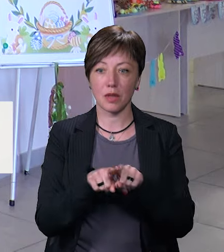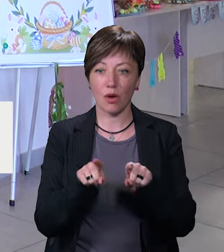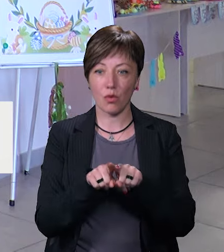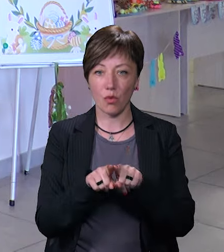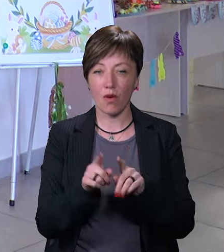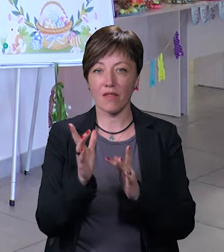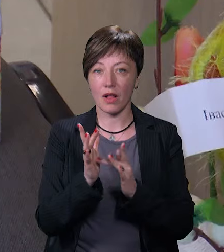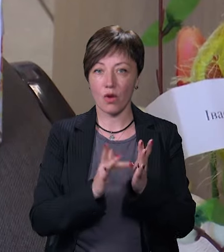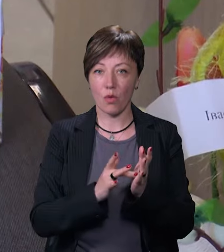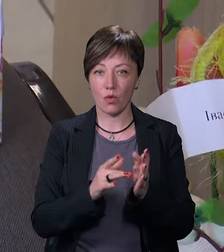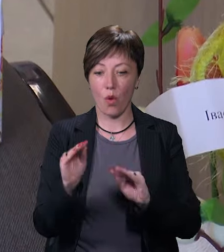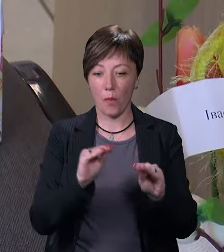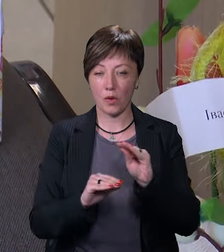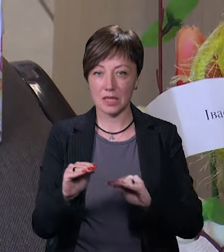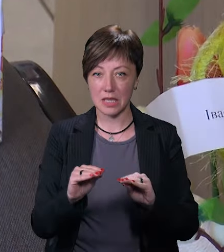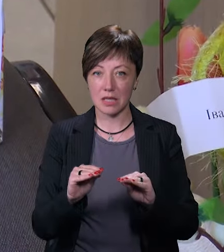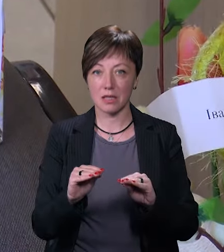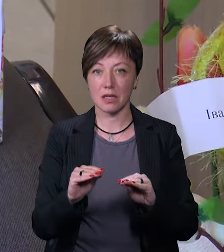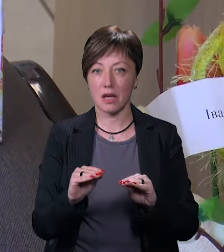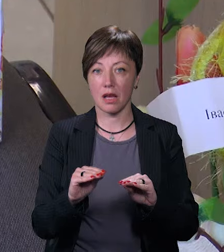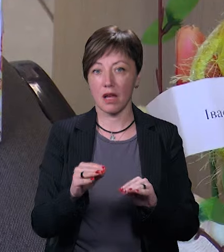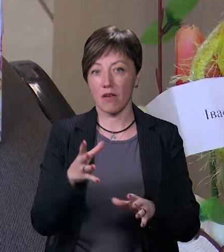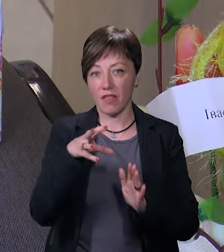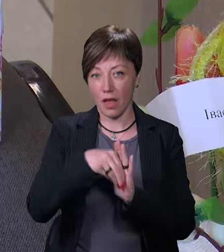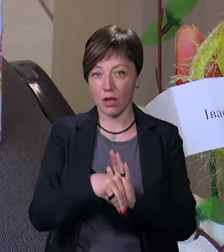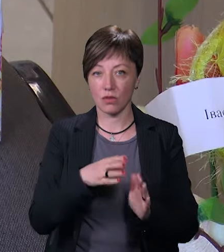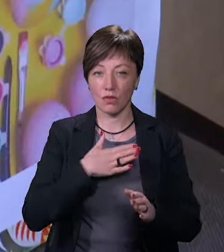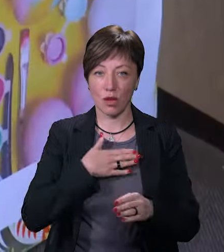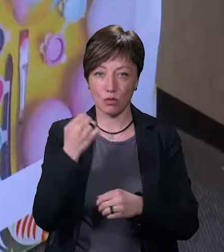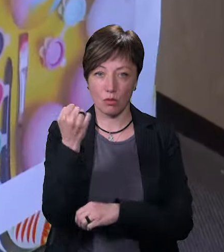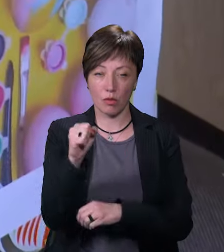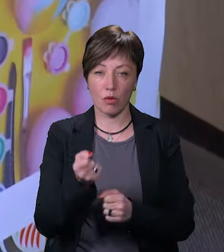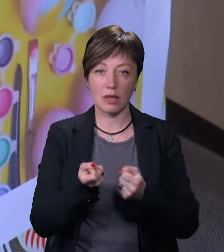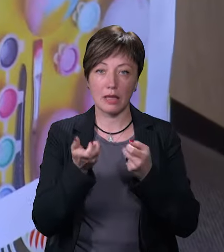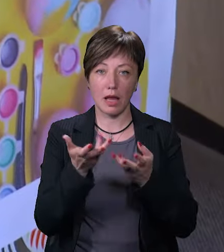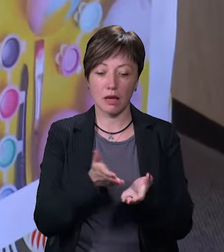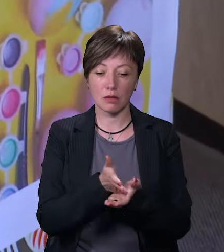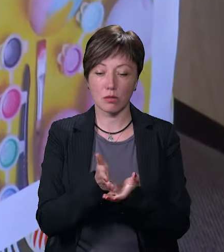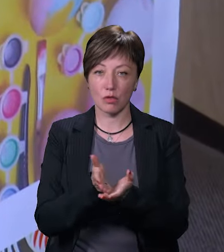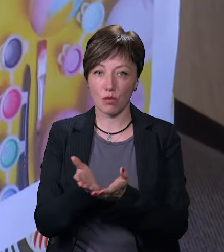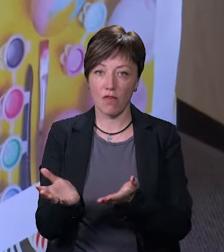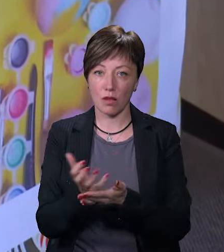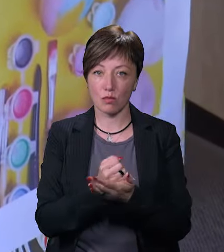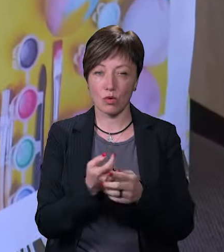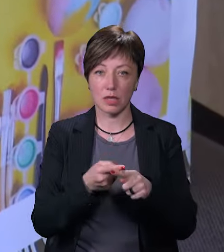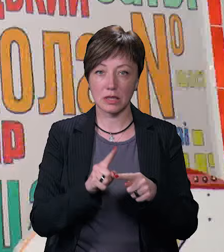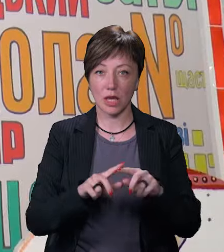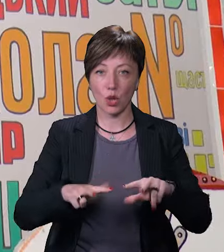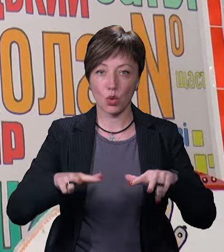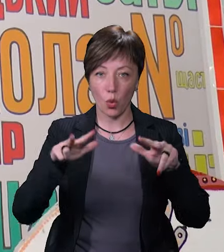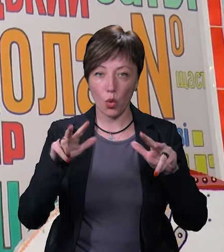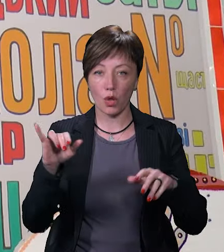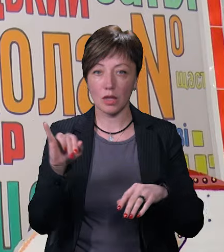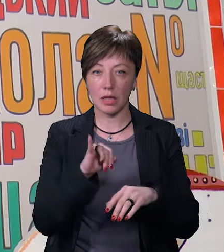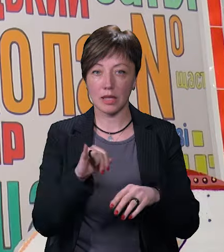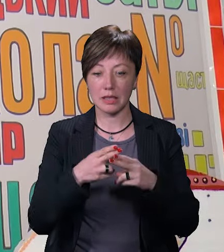композицію, прикрасить свій інтер'єр та ще й зробить гарний внесок у нашу перемогу. «Декілька є спрямувань зборів. Це і дрони, і